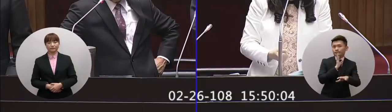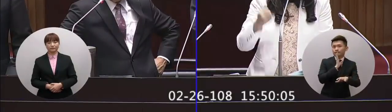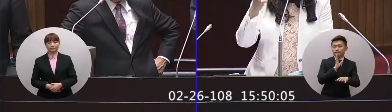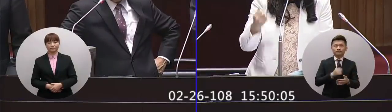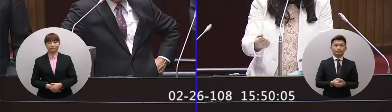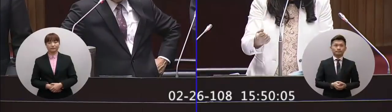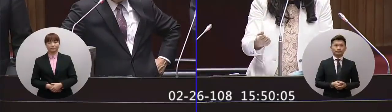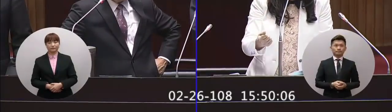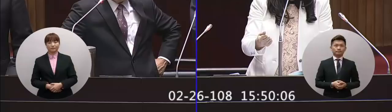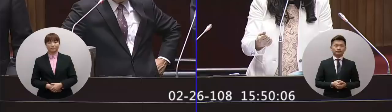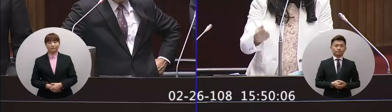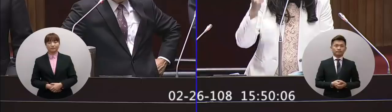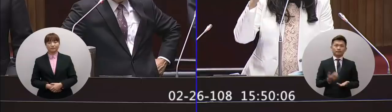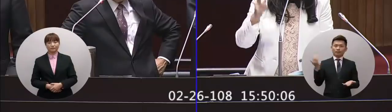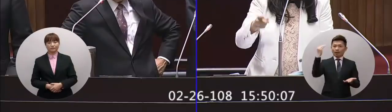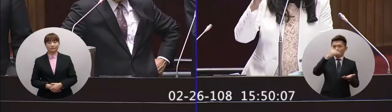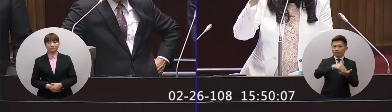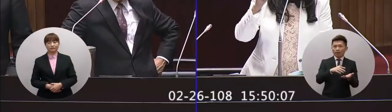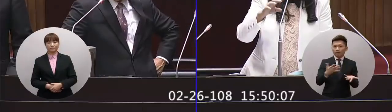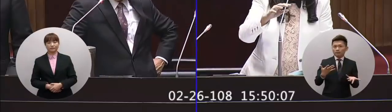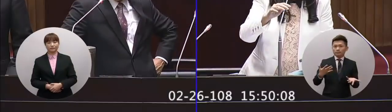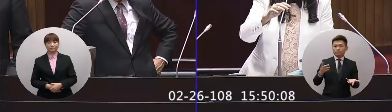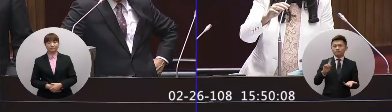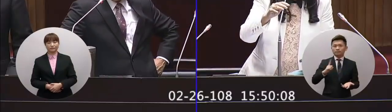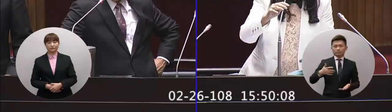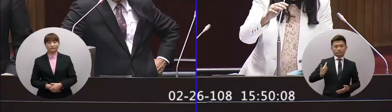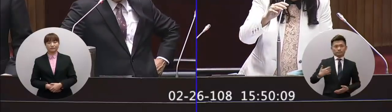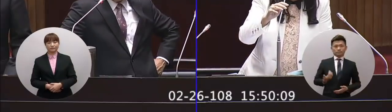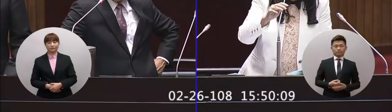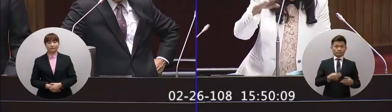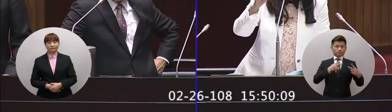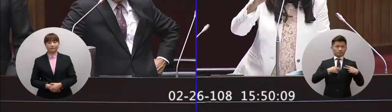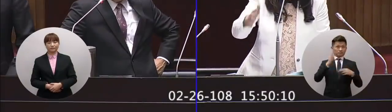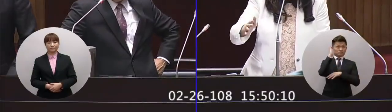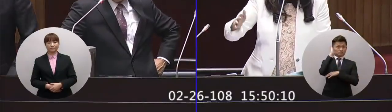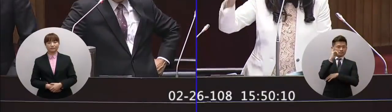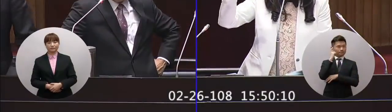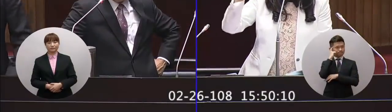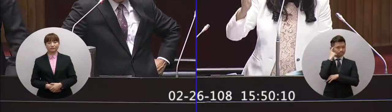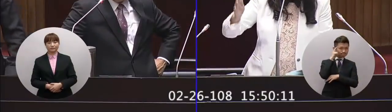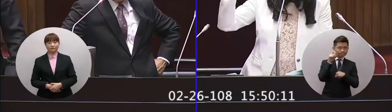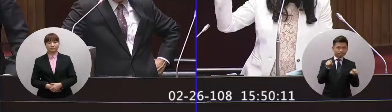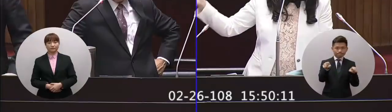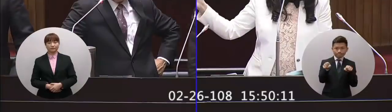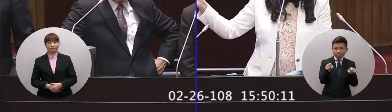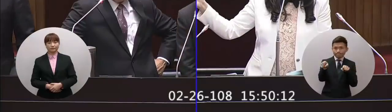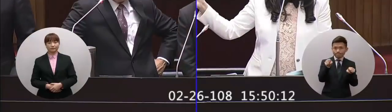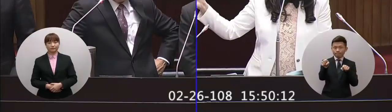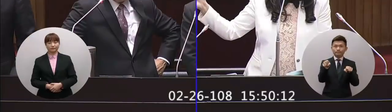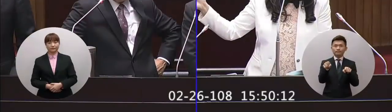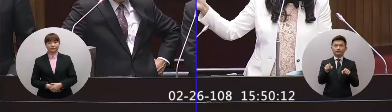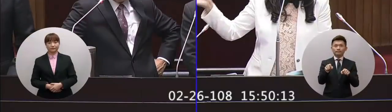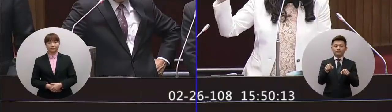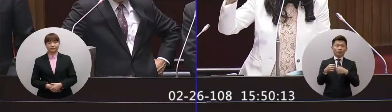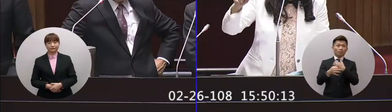為台灣付出但是不知道為什麼反正我們這個蔡政府呢就是想盡辦法放在